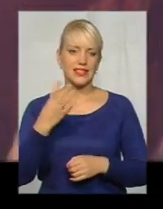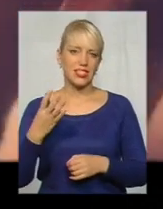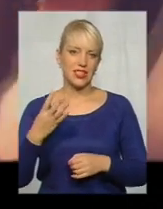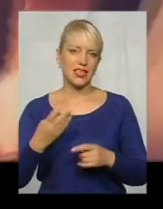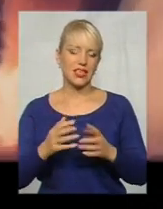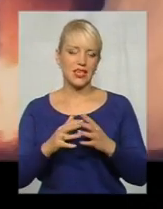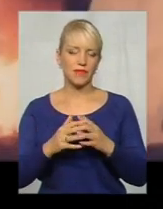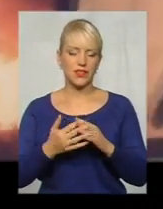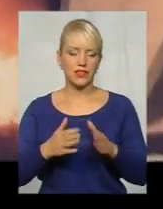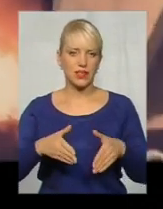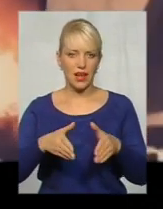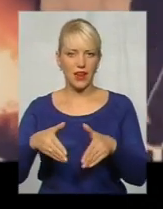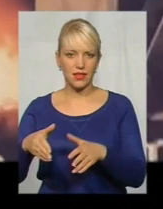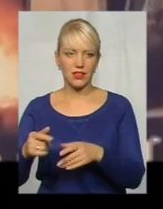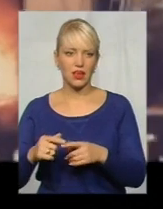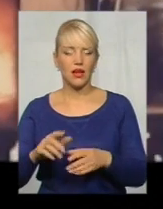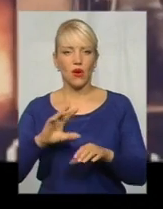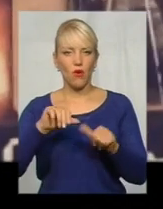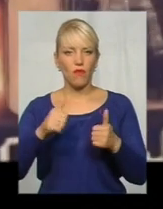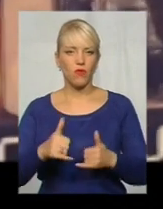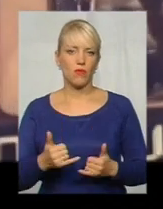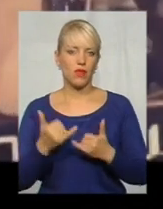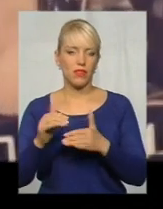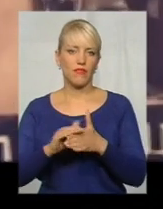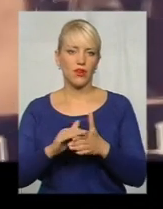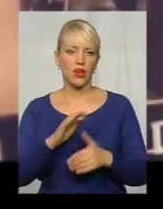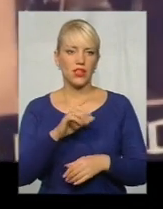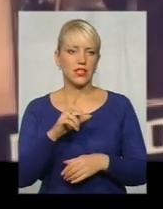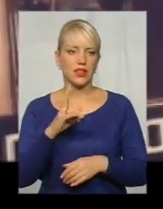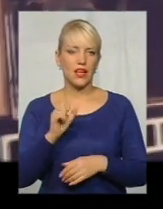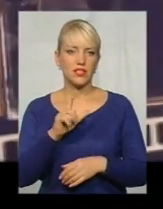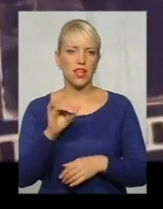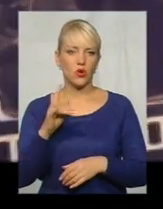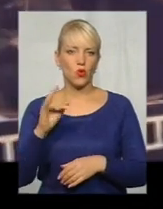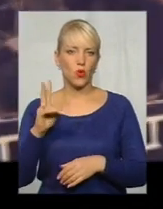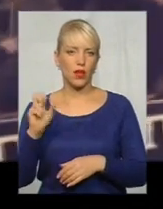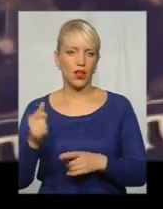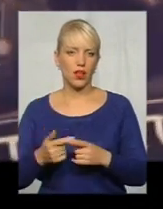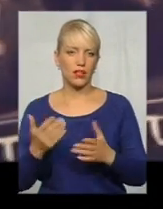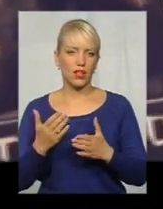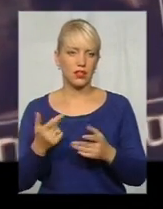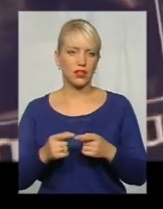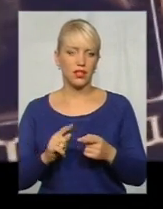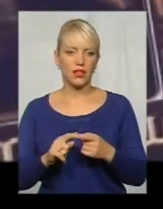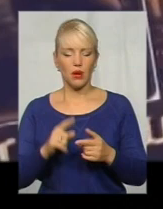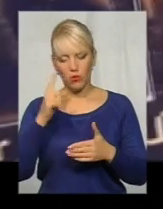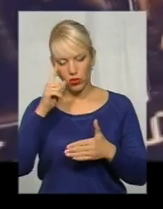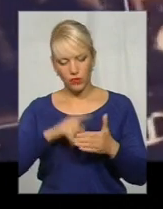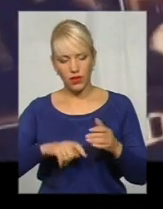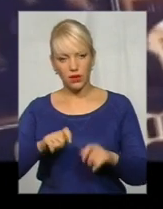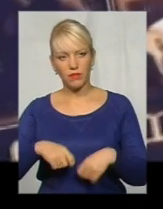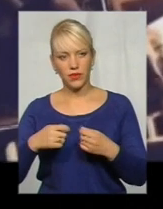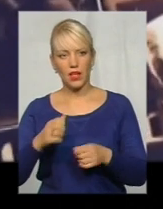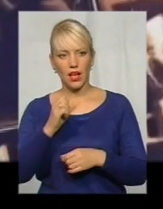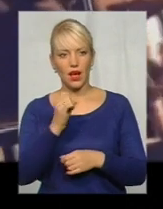оформили на вишезгаданого пана Незернюка, котрій, нагадаємо, довіренностю передав усе рідному брату Арсенюка